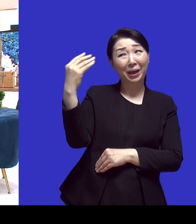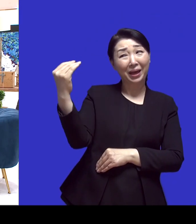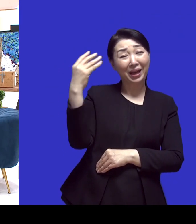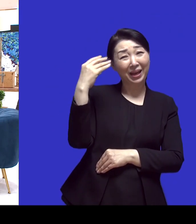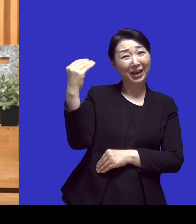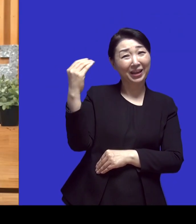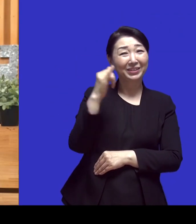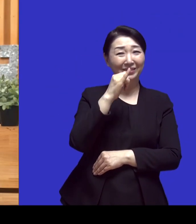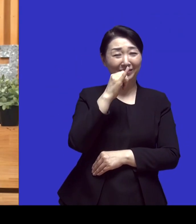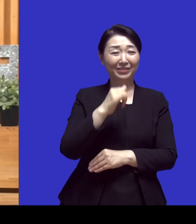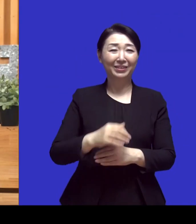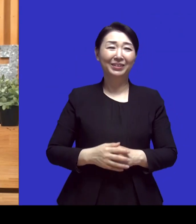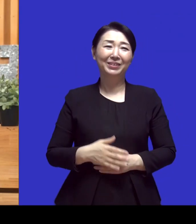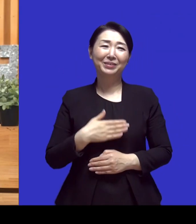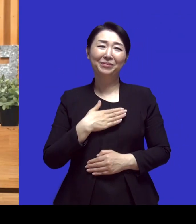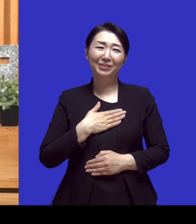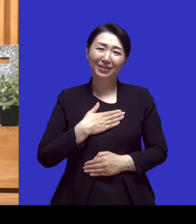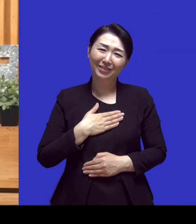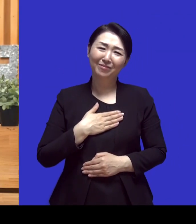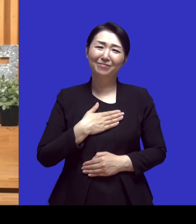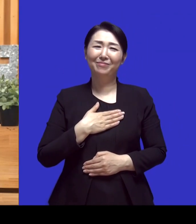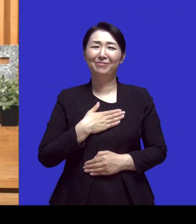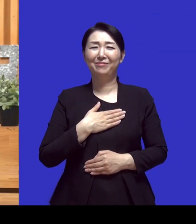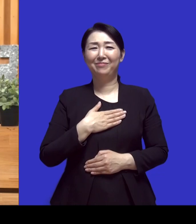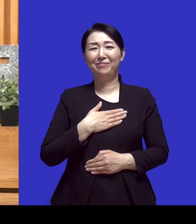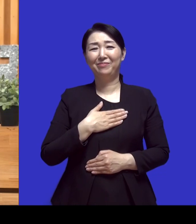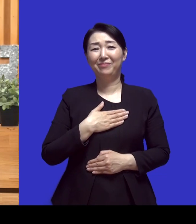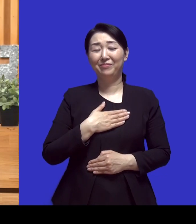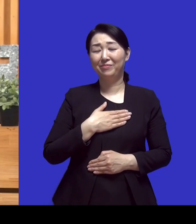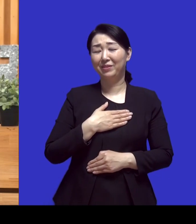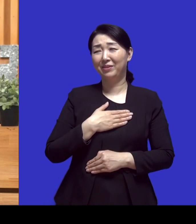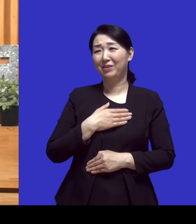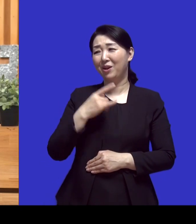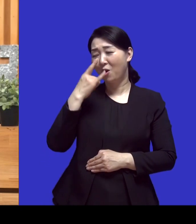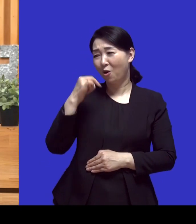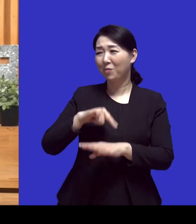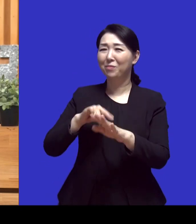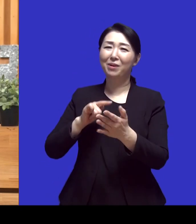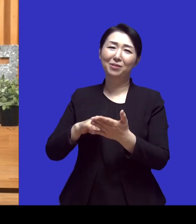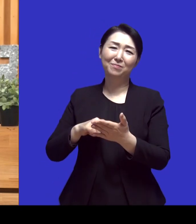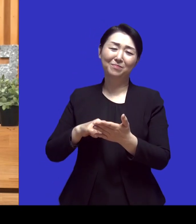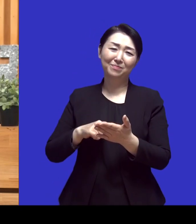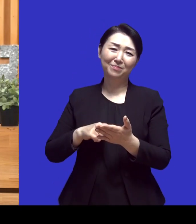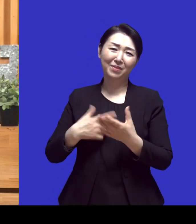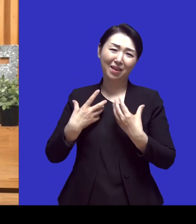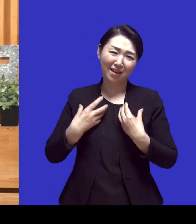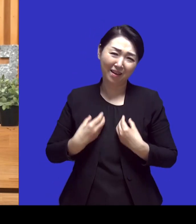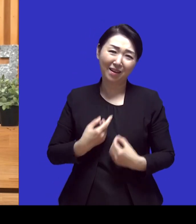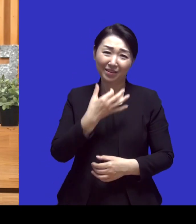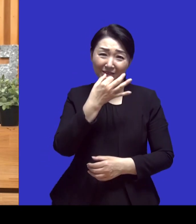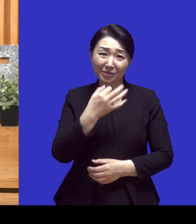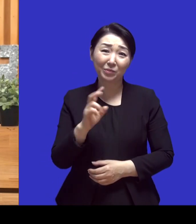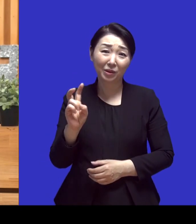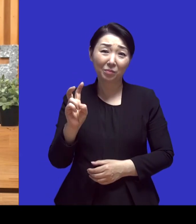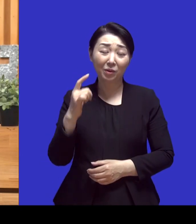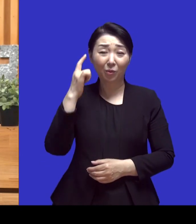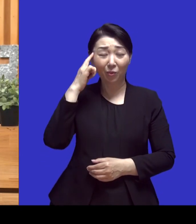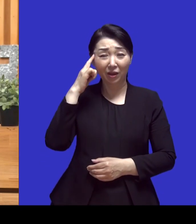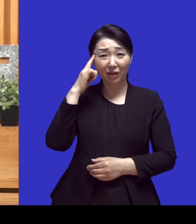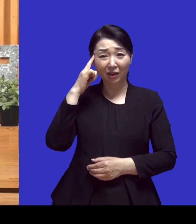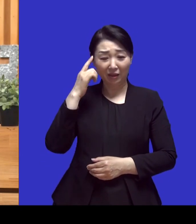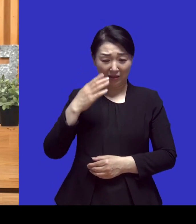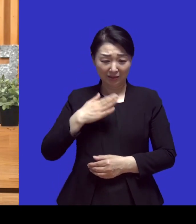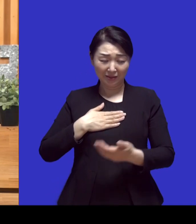보이니까 제가 다 어머니 마음이 얼마나 무너졌을까 라는 생각이 들면서 내 아들이 거기를 만약에 안